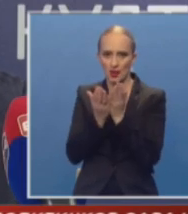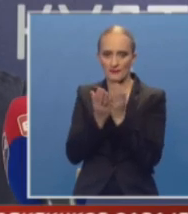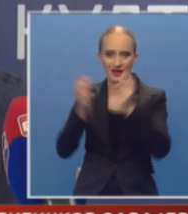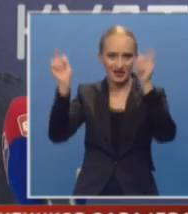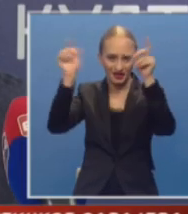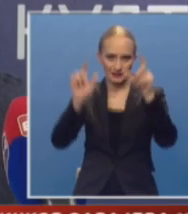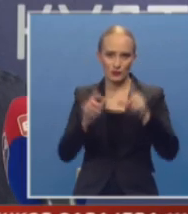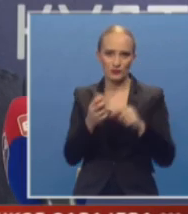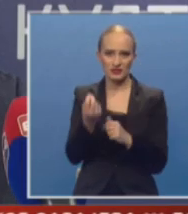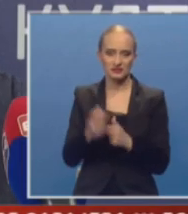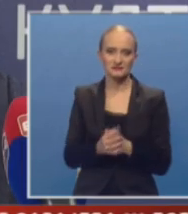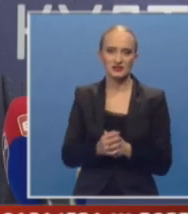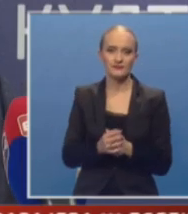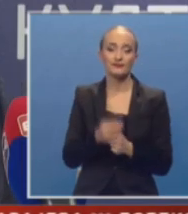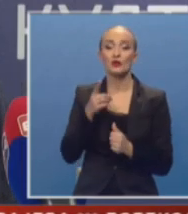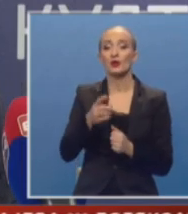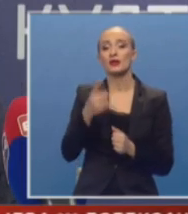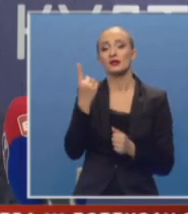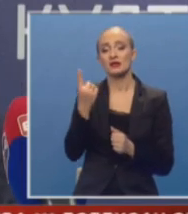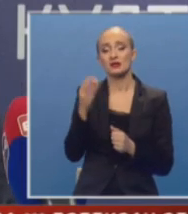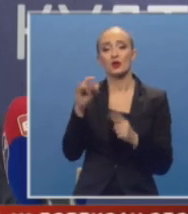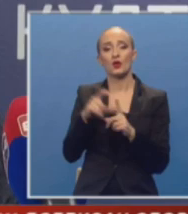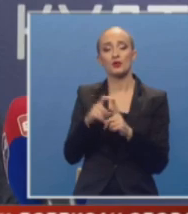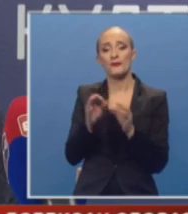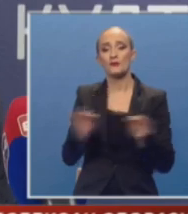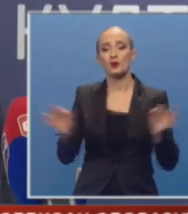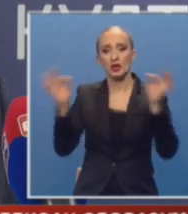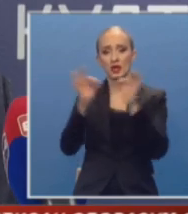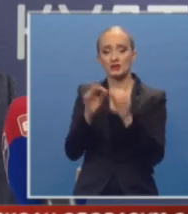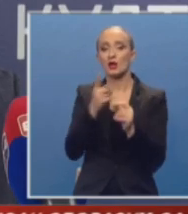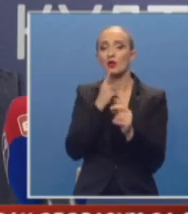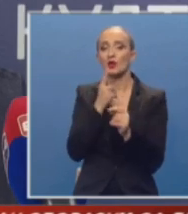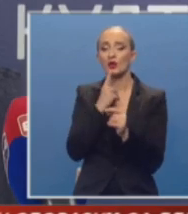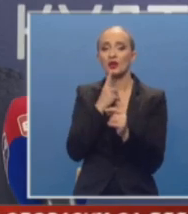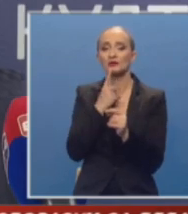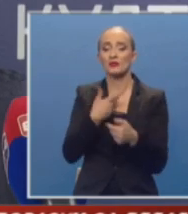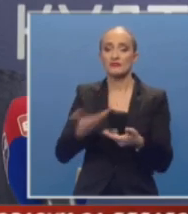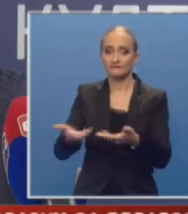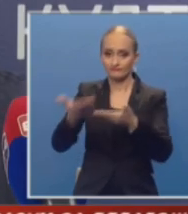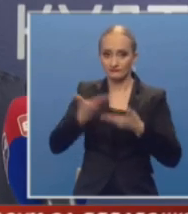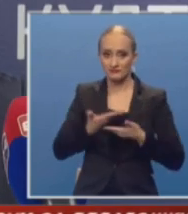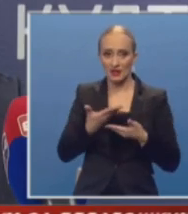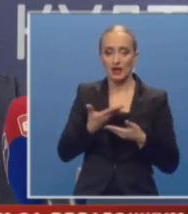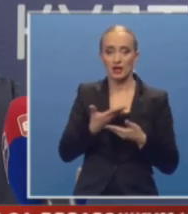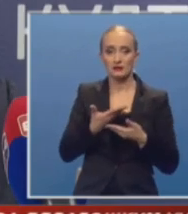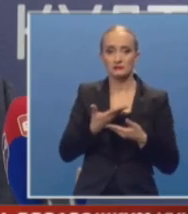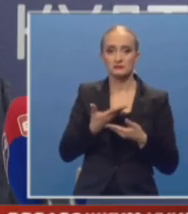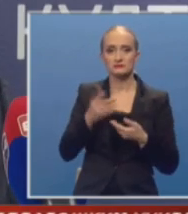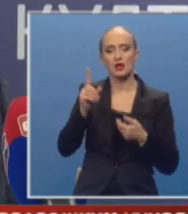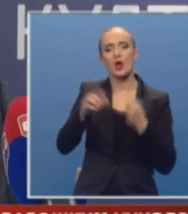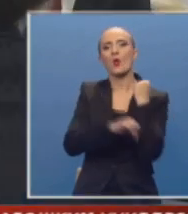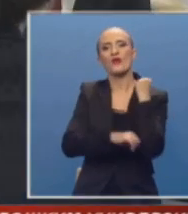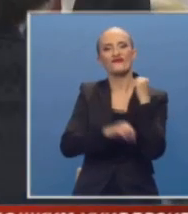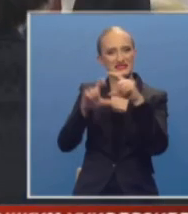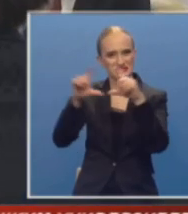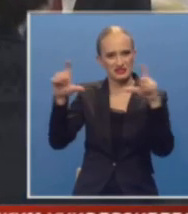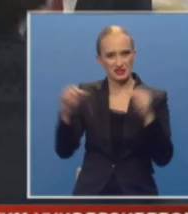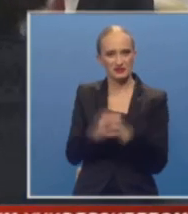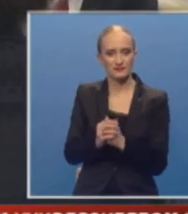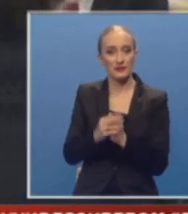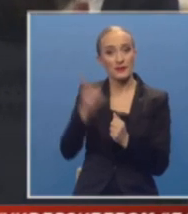Republike Srpske. To je jedan od projekata koji su nam ponudili sa Tuljskog univerziteta.